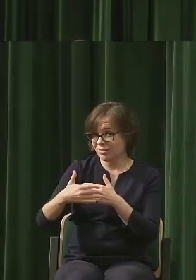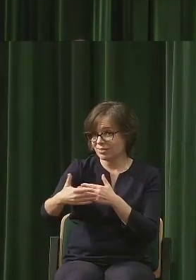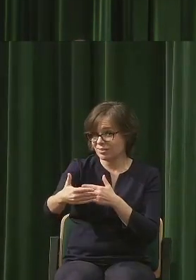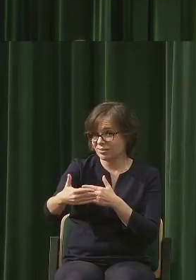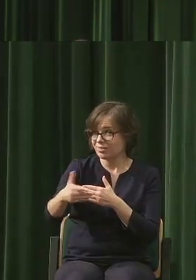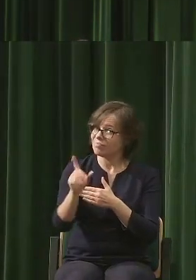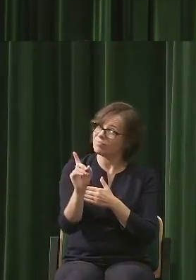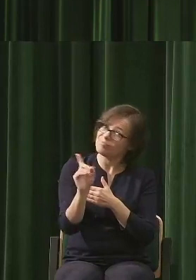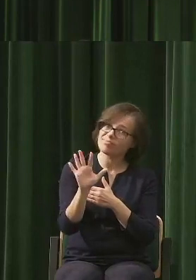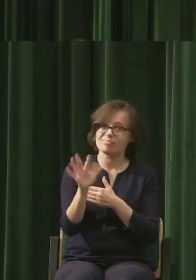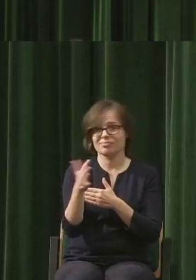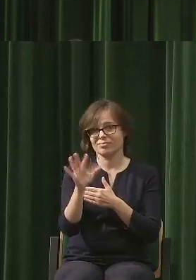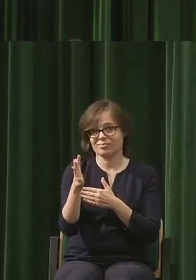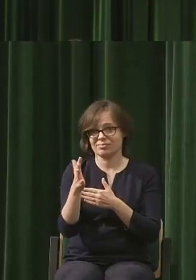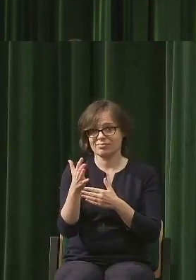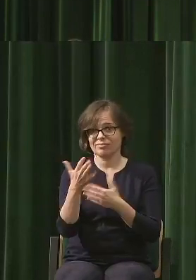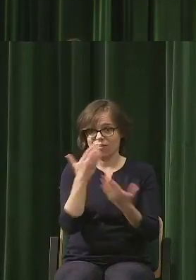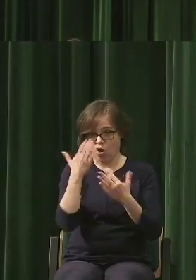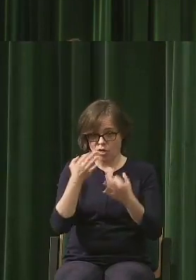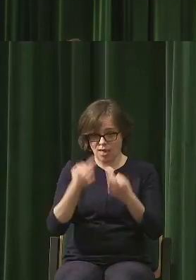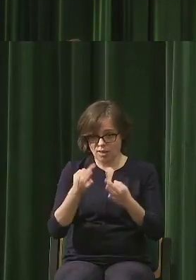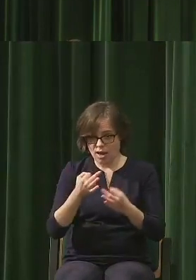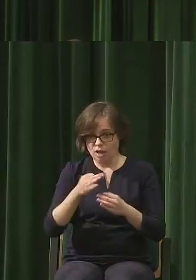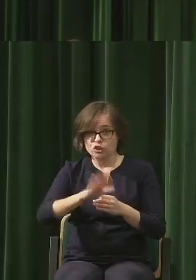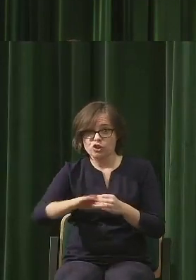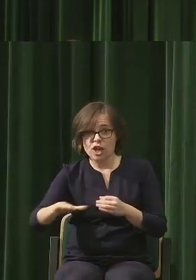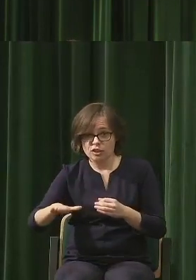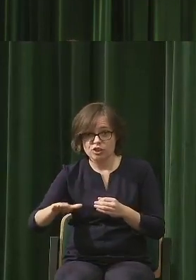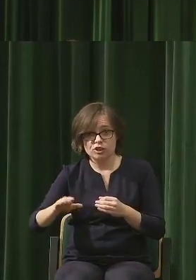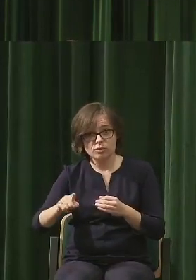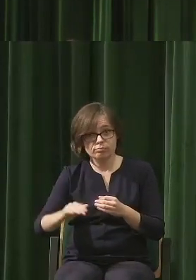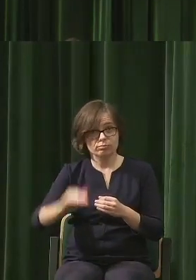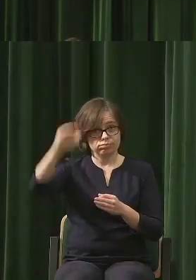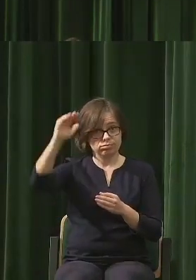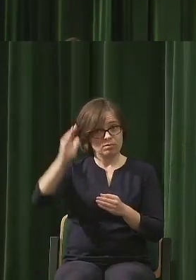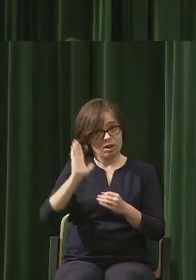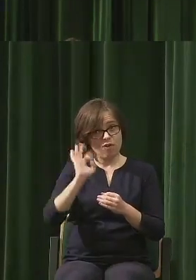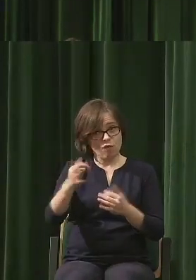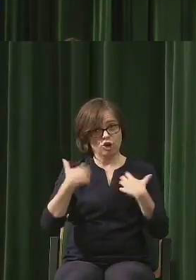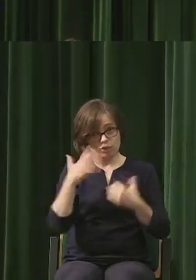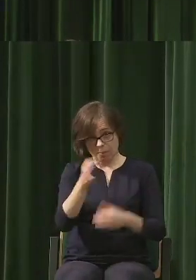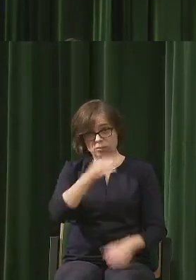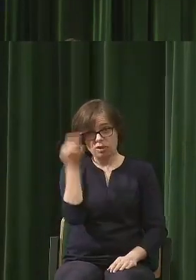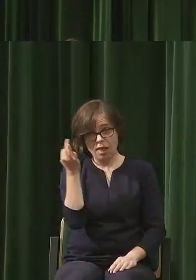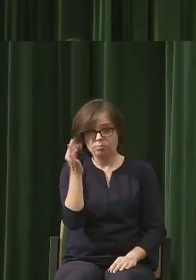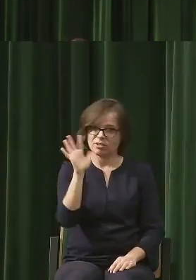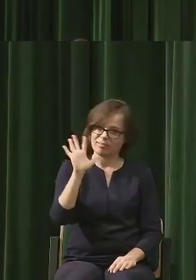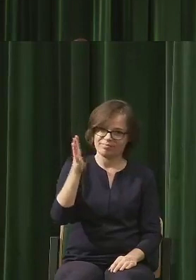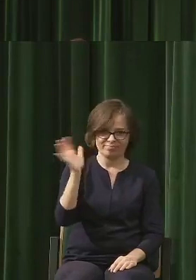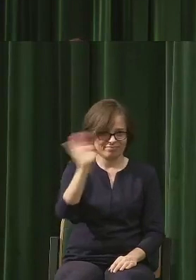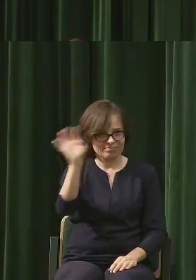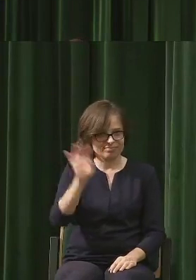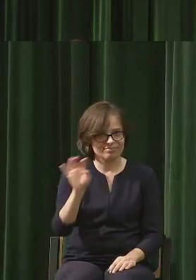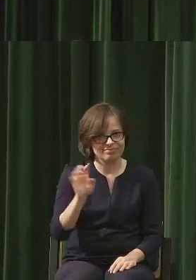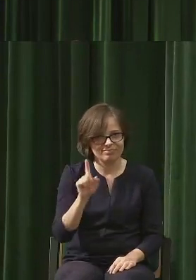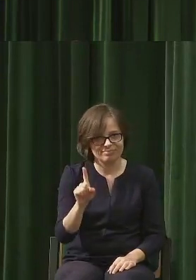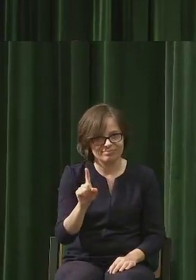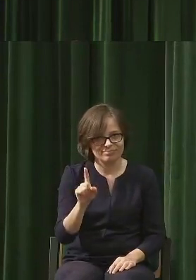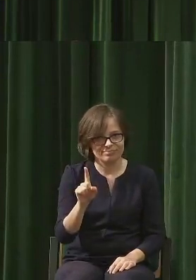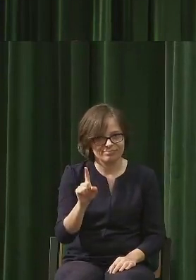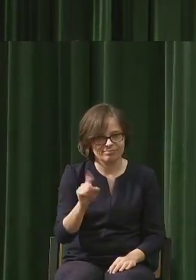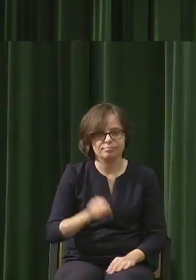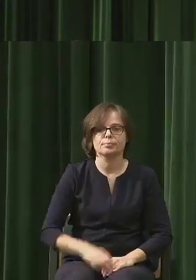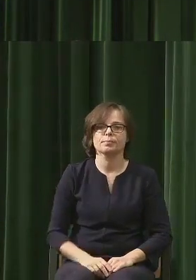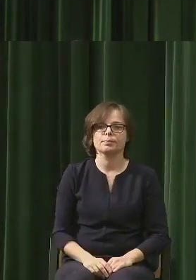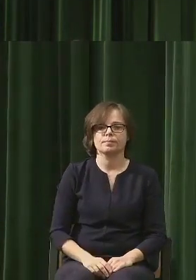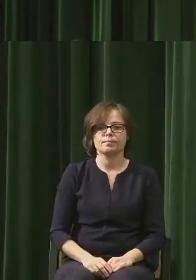obecna młodsza generacja wcale nie może mieć takiej pewności. To oczywiście zmieni zupełnie wyobrażenie nasze o ekonomii.